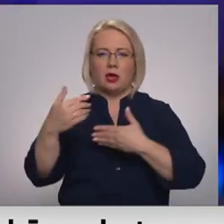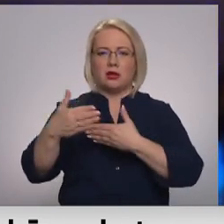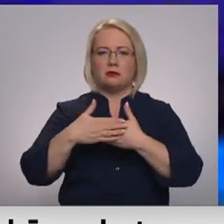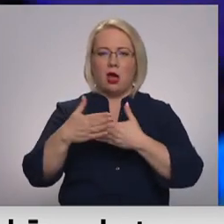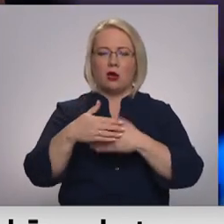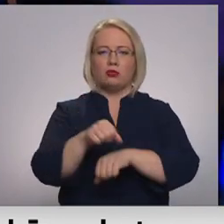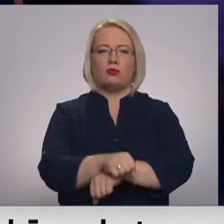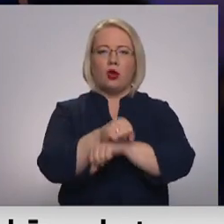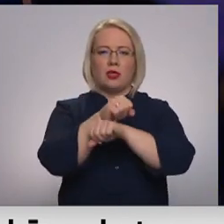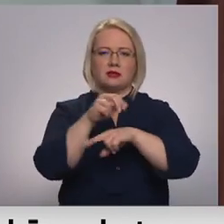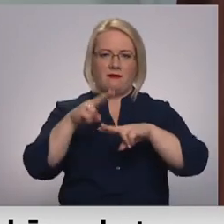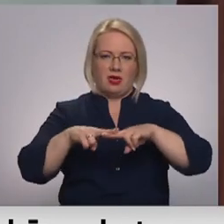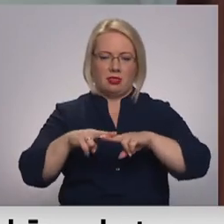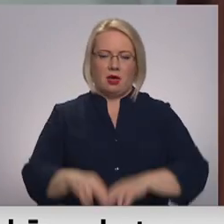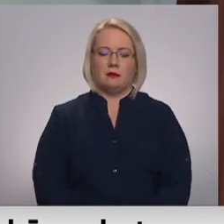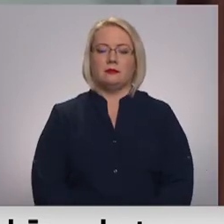protestu vietas.